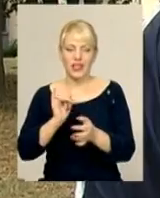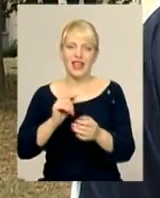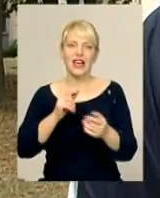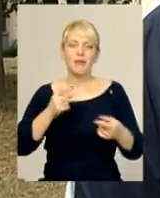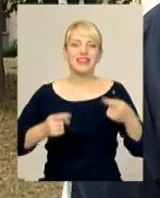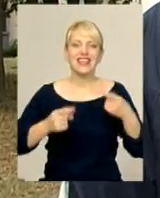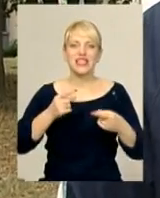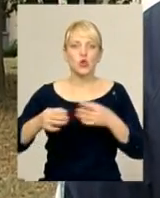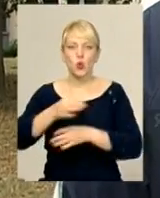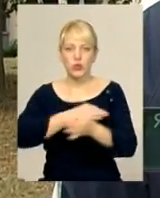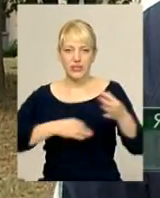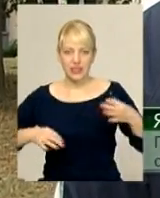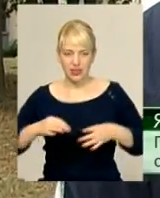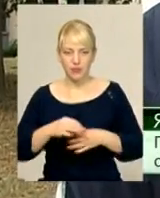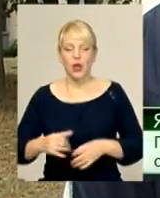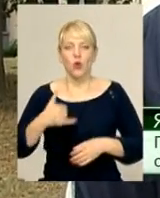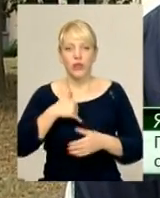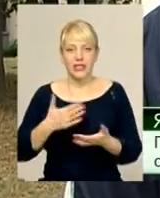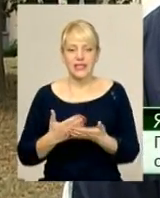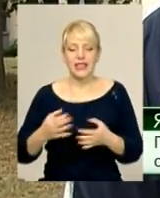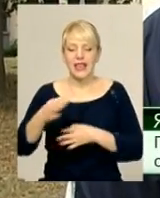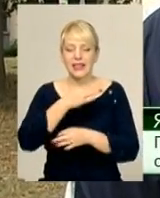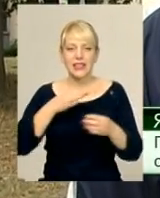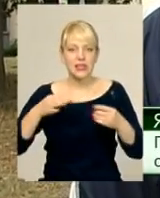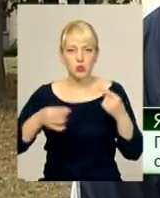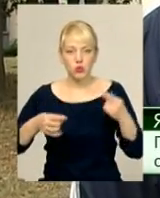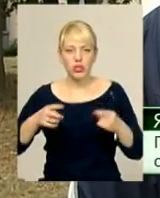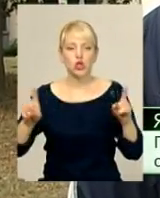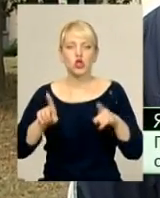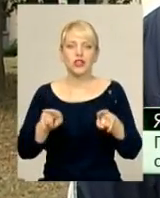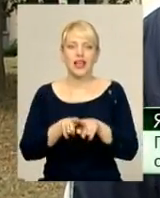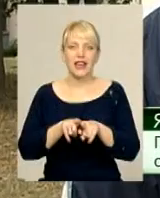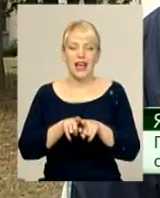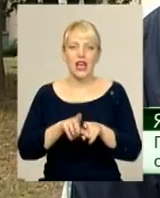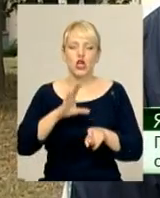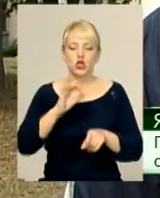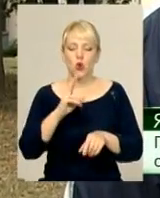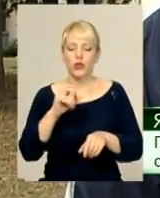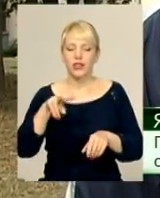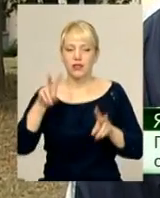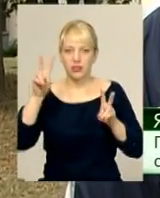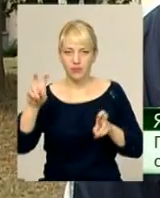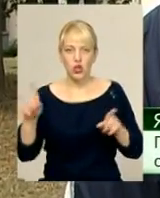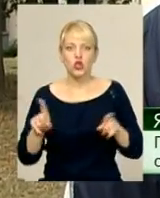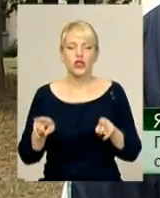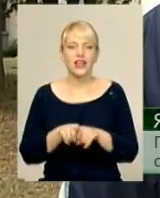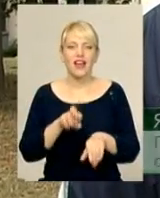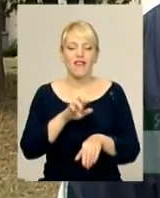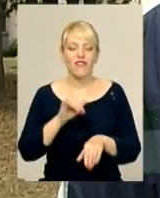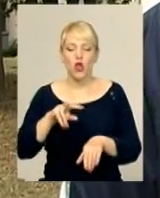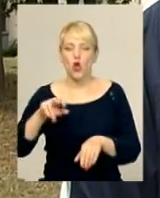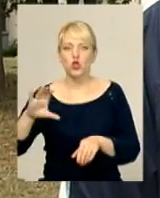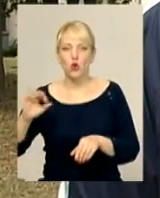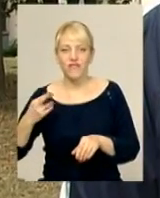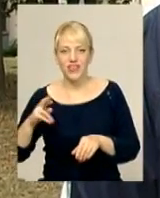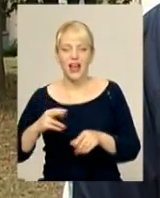маємо дискусію, диспут на тему, що таке «Сокол», філософія «Соколу», що таке лідерство,